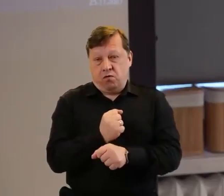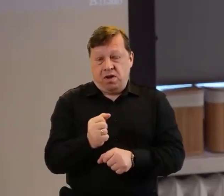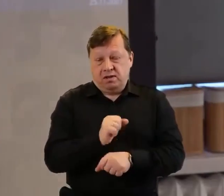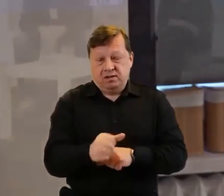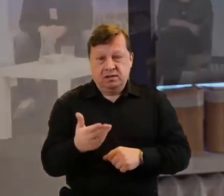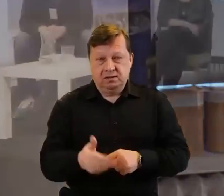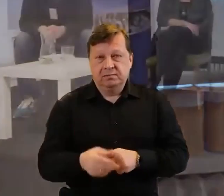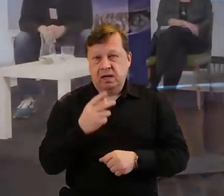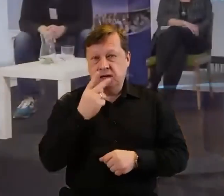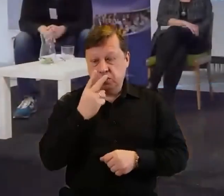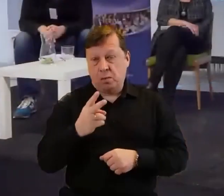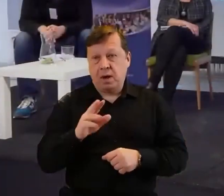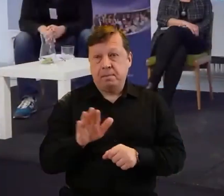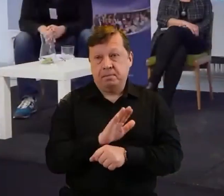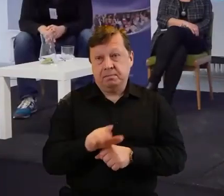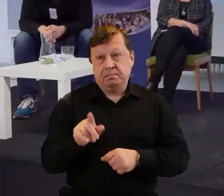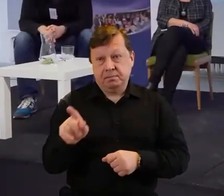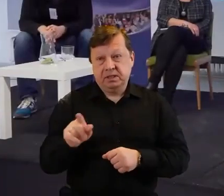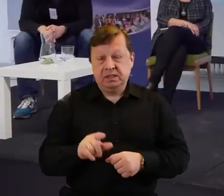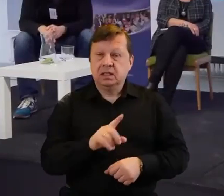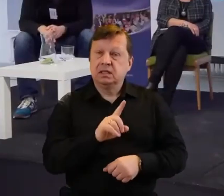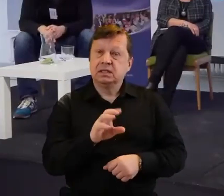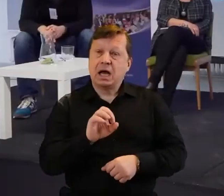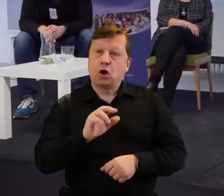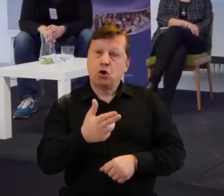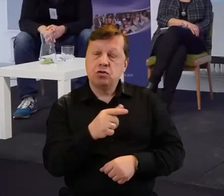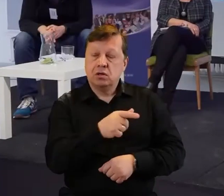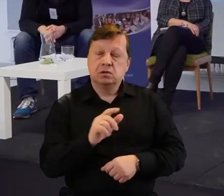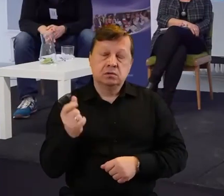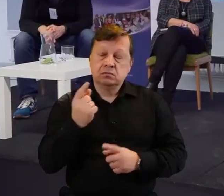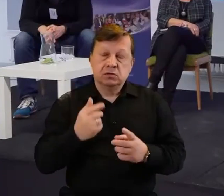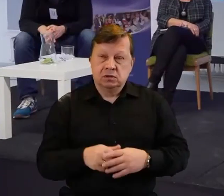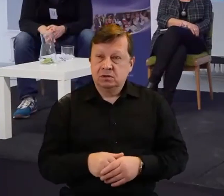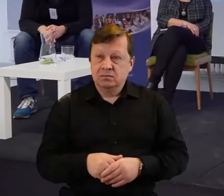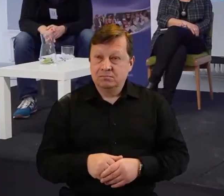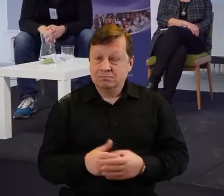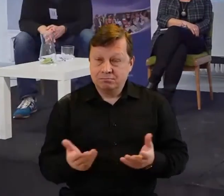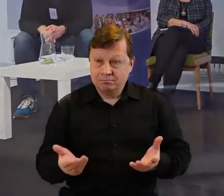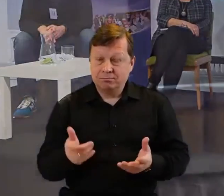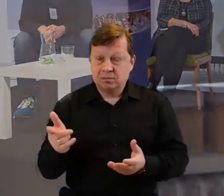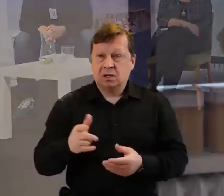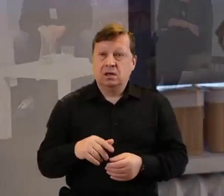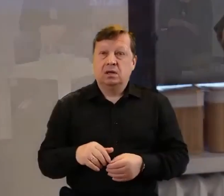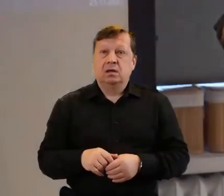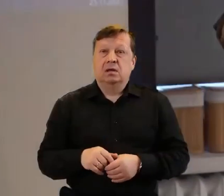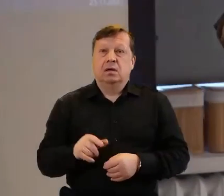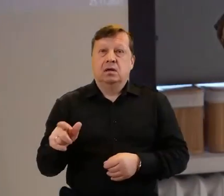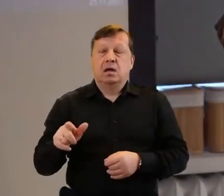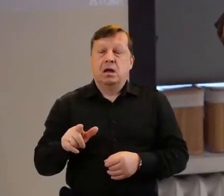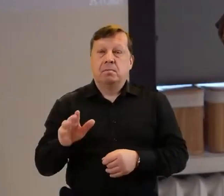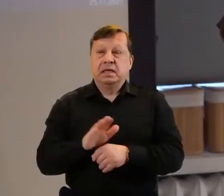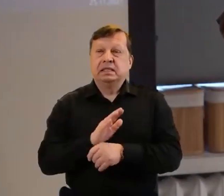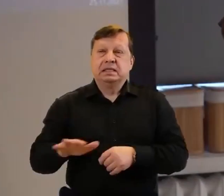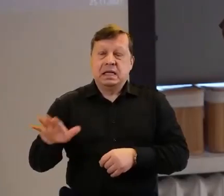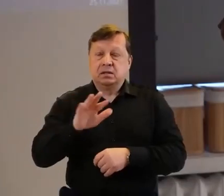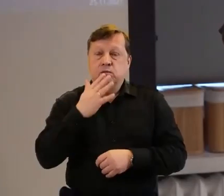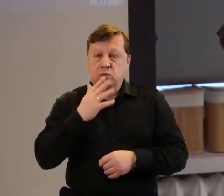zobaczymy, jak biznes się odnosi do zakonów, jeżeli biznes mówi o tym, że najlepszym przedsiębiorstwem był,